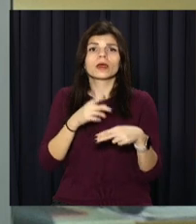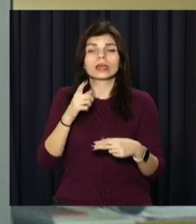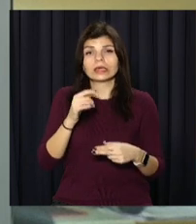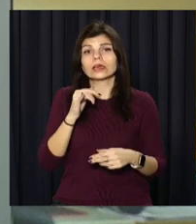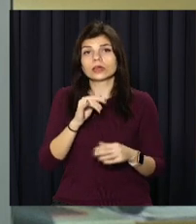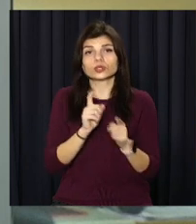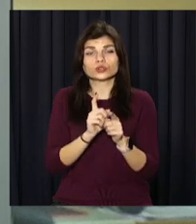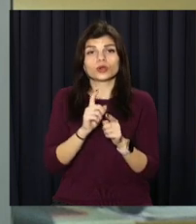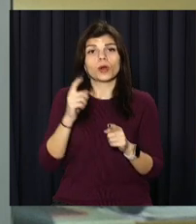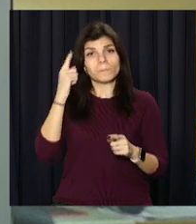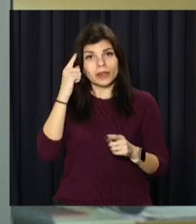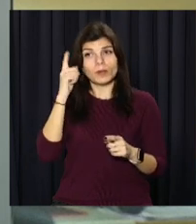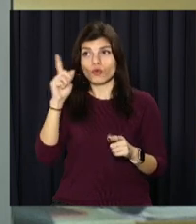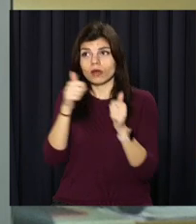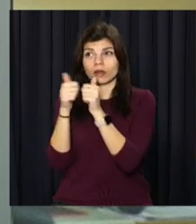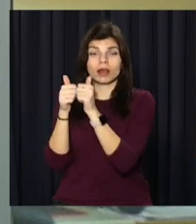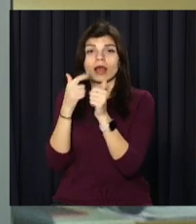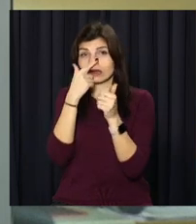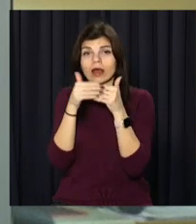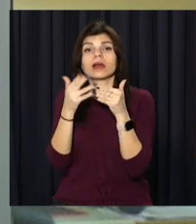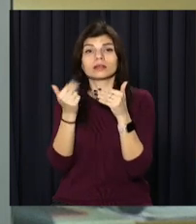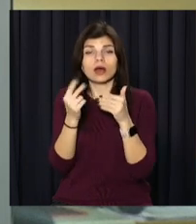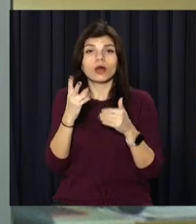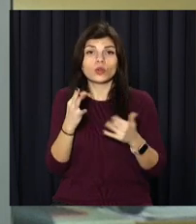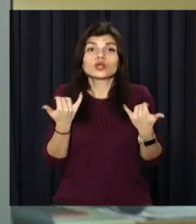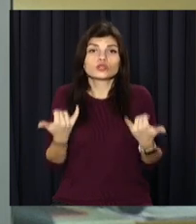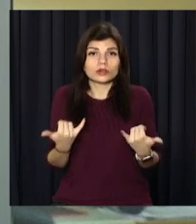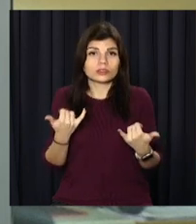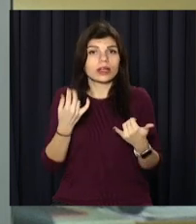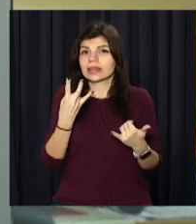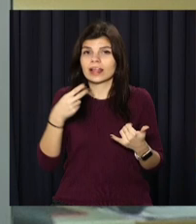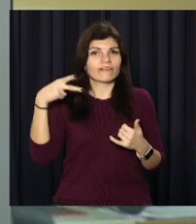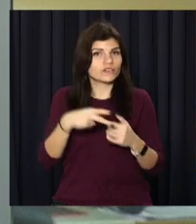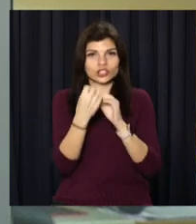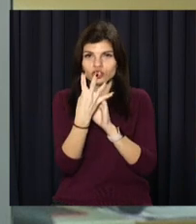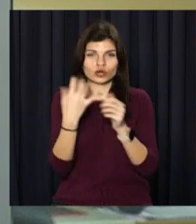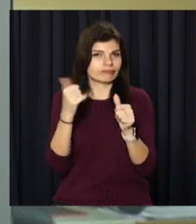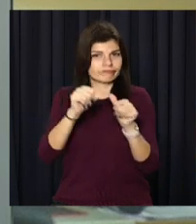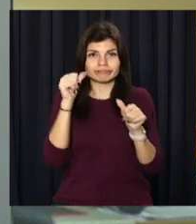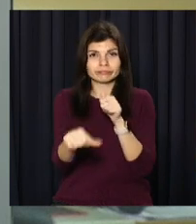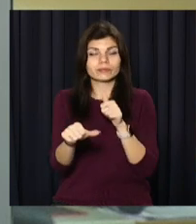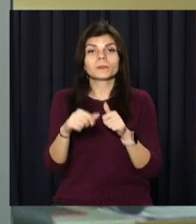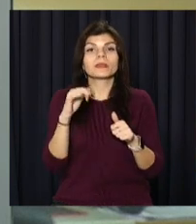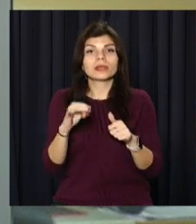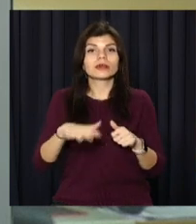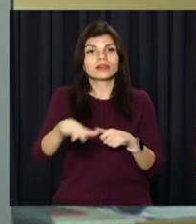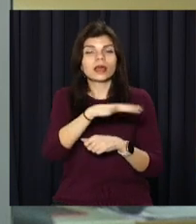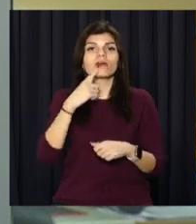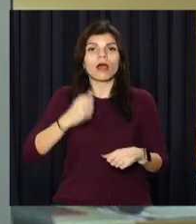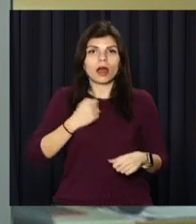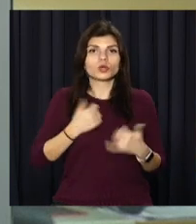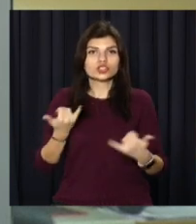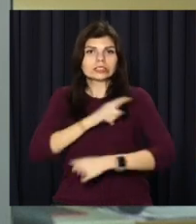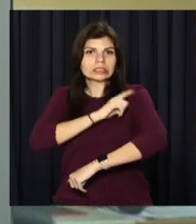небезпечний сусід. Проте, наголошують посадовці, зараз не 2014-й. І суспільство, і армія